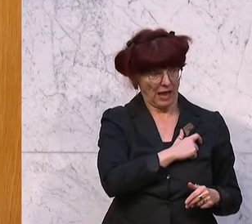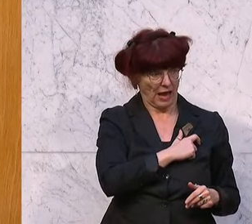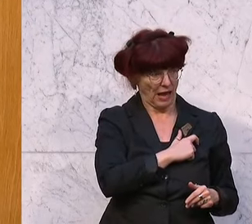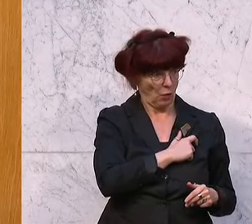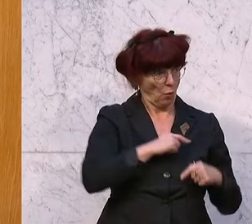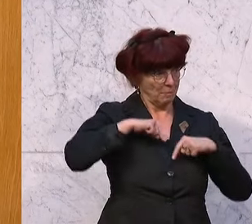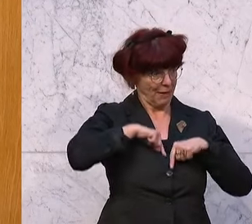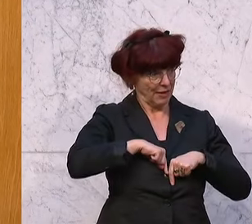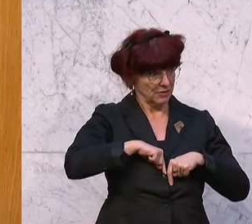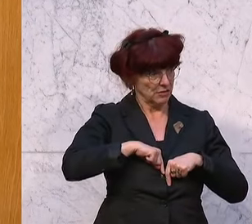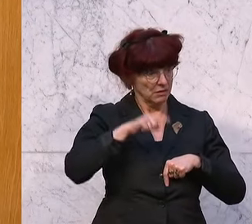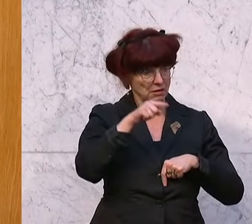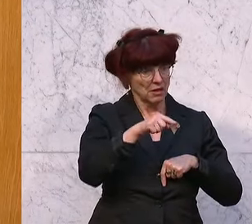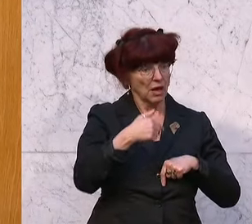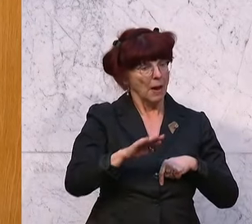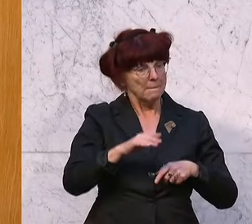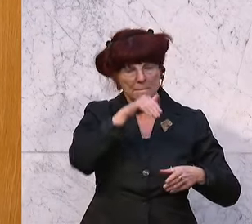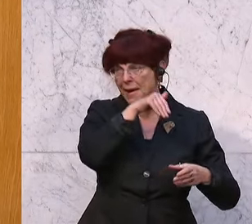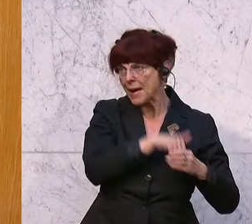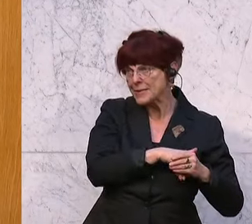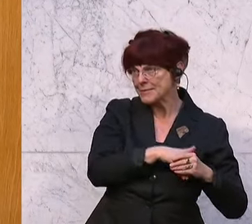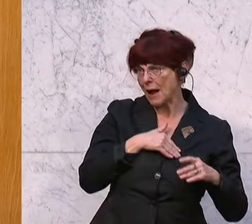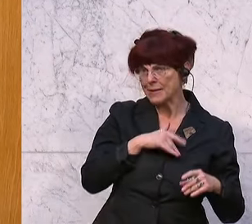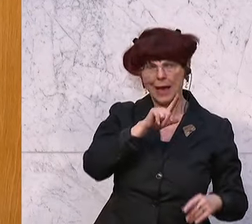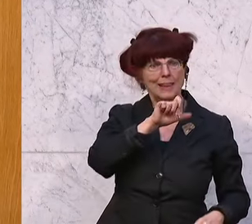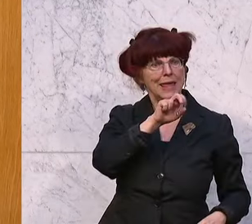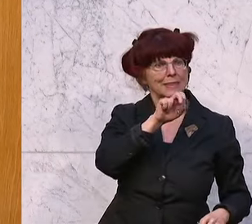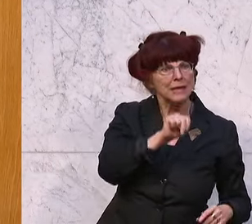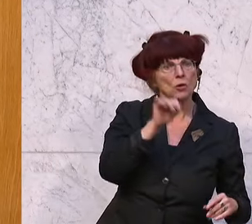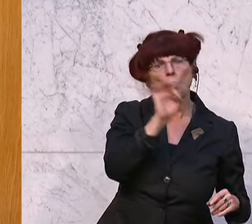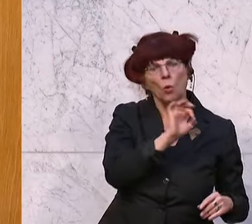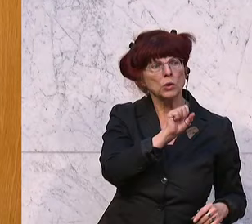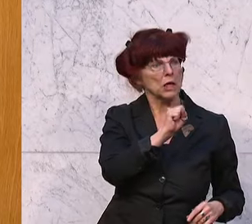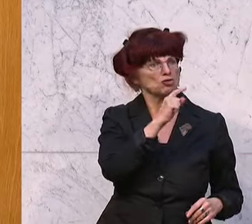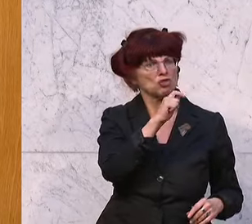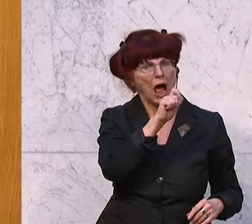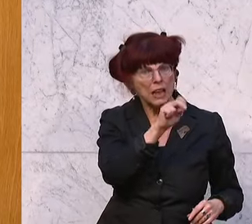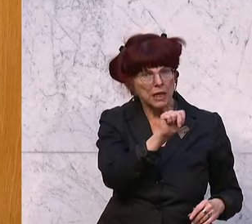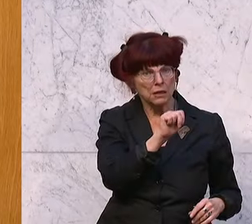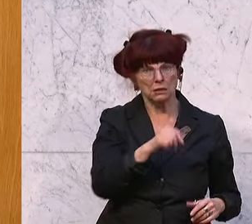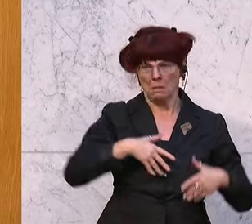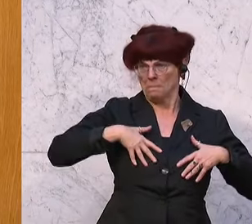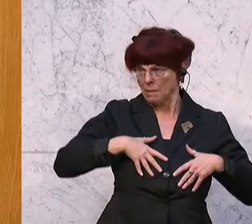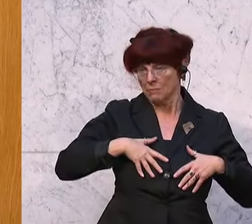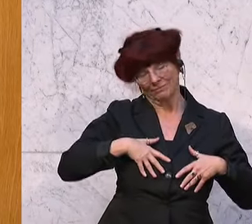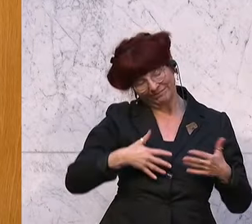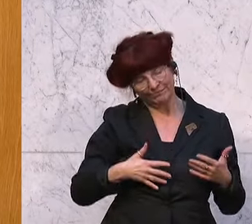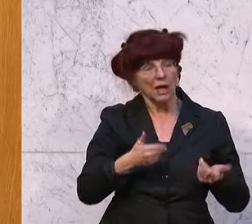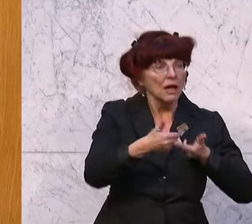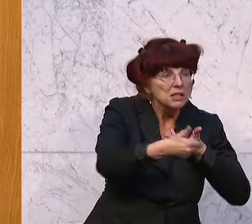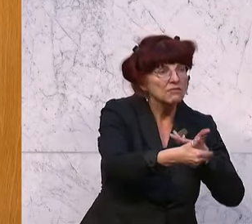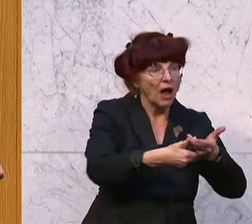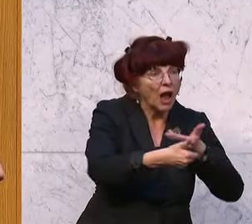mehr verinnerlicht hat, den Lenin oder den Stalin. Ich weiß es nicht. Aber auf jeden Fall verhandeln die jetzt ganz eifrig, um in Österreich den wirtschaftlichen